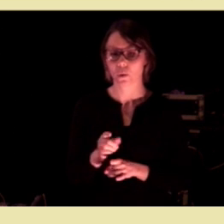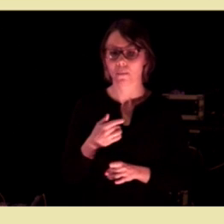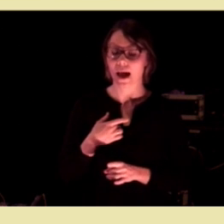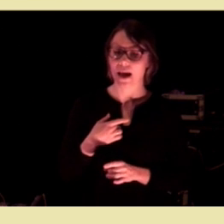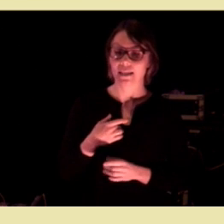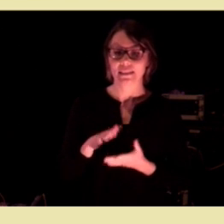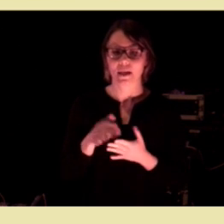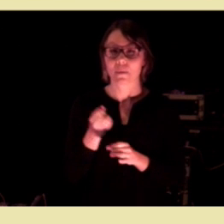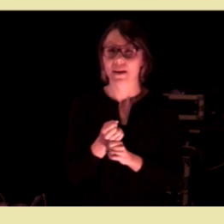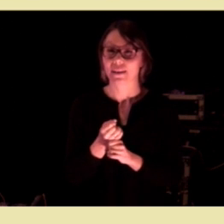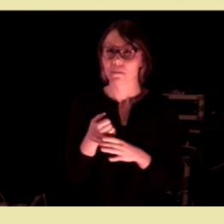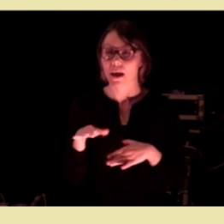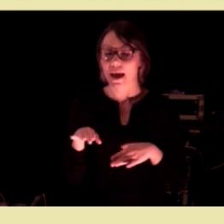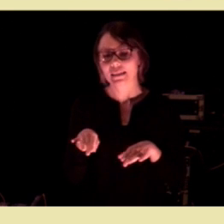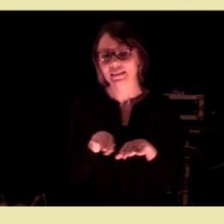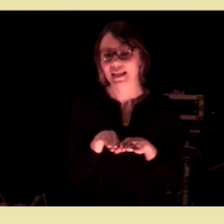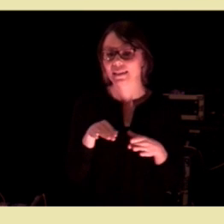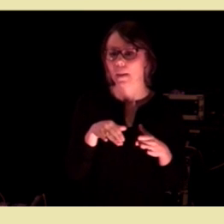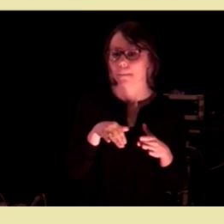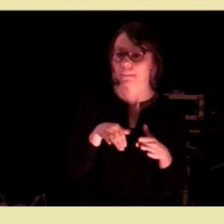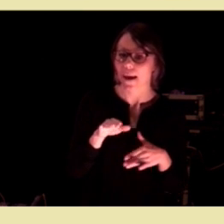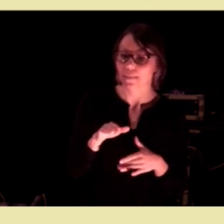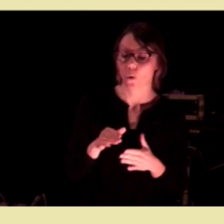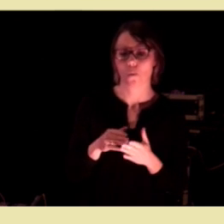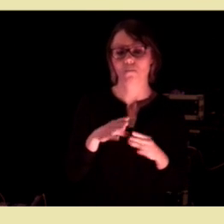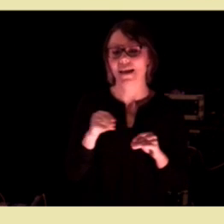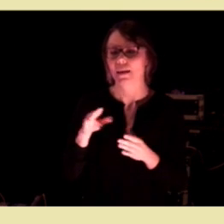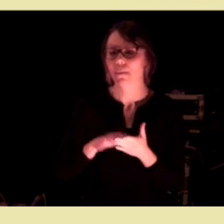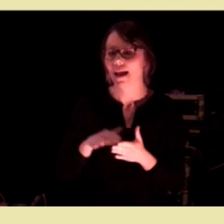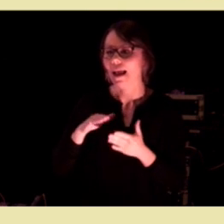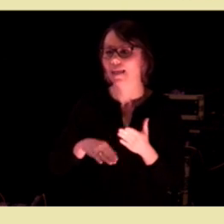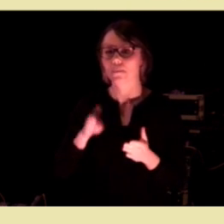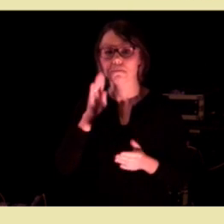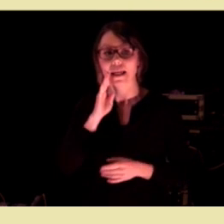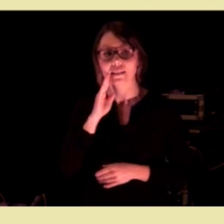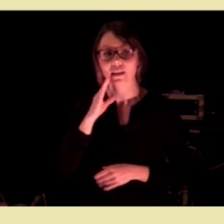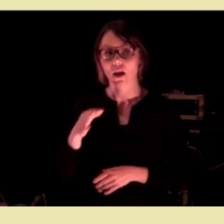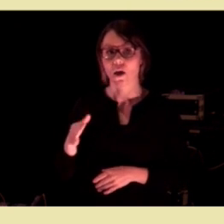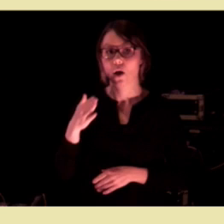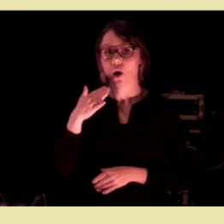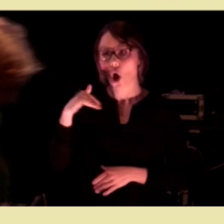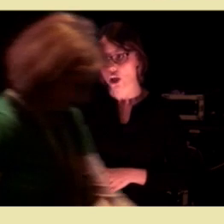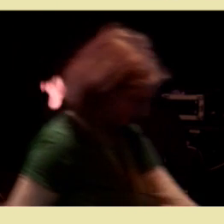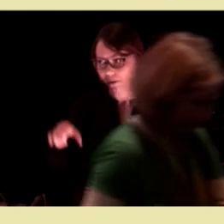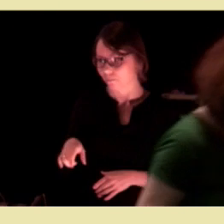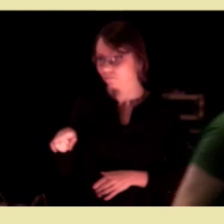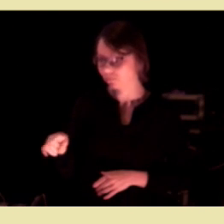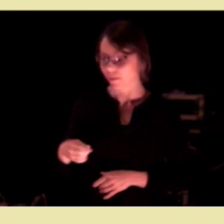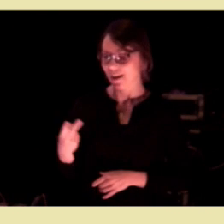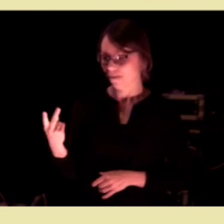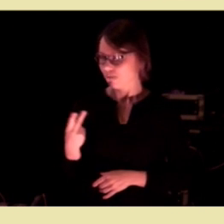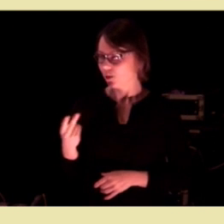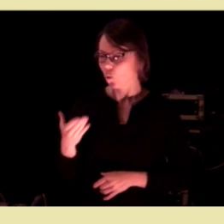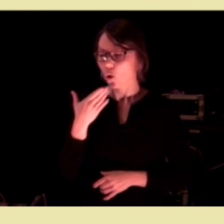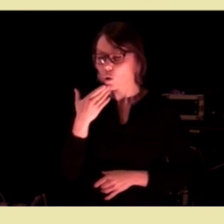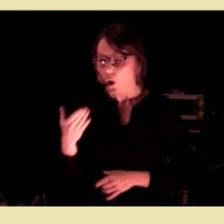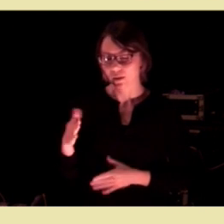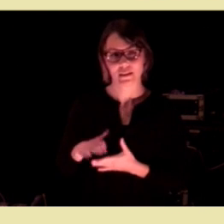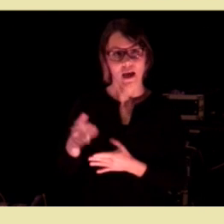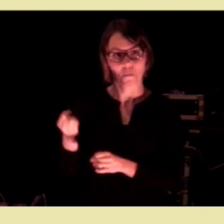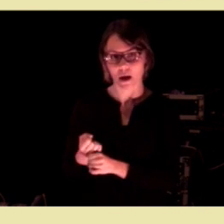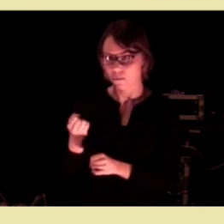tettere med og også bedre med enn Bent Høie. Vi har et usødvanlig godt